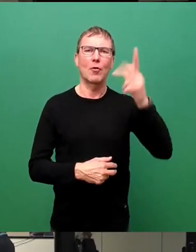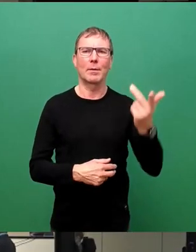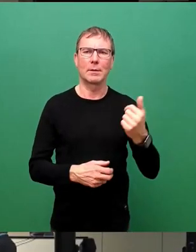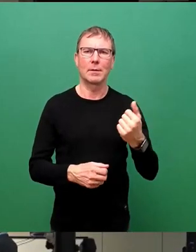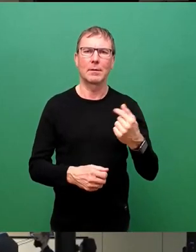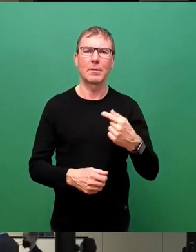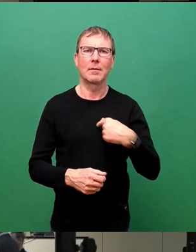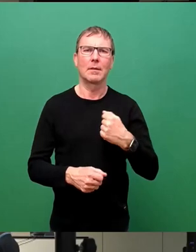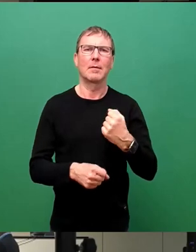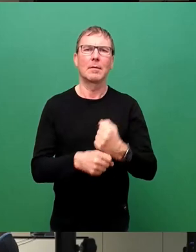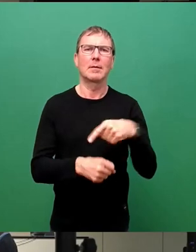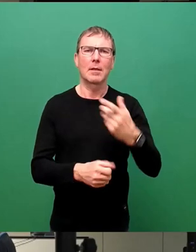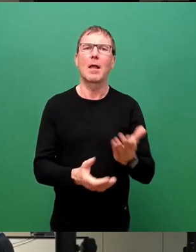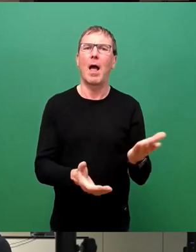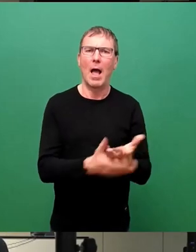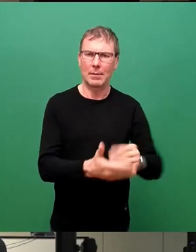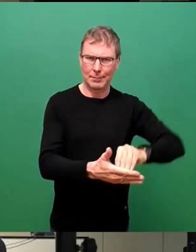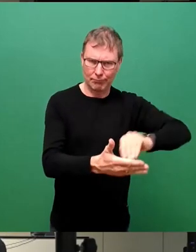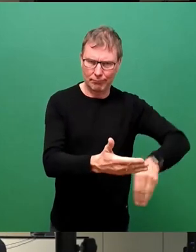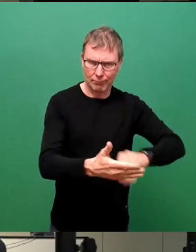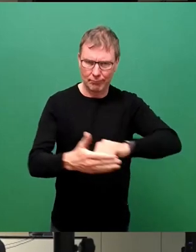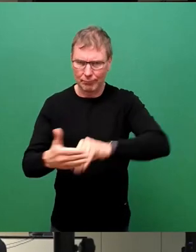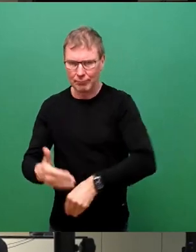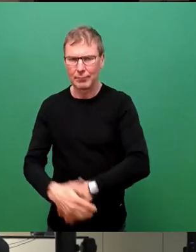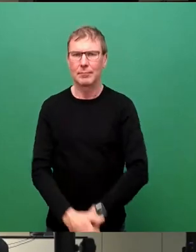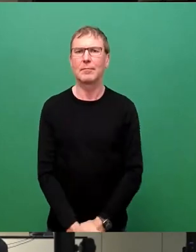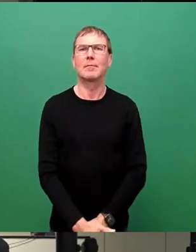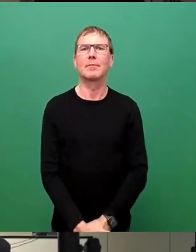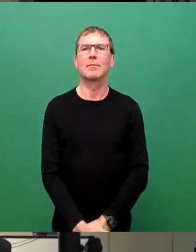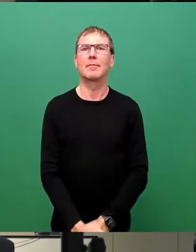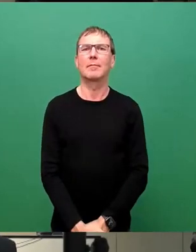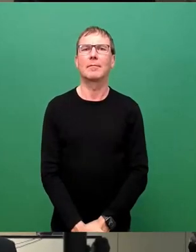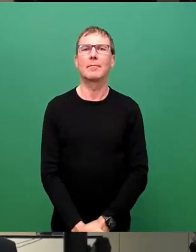entsprechend aktenkundig machen. Frau Gertig bringt entsprechend.